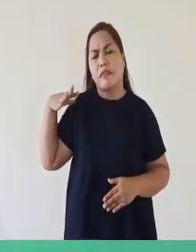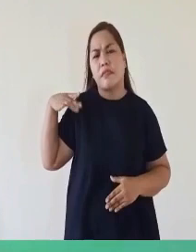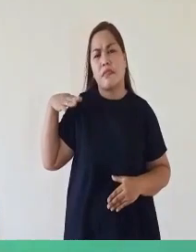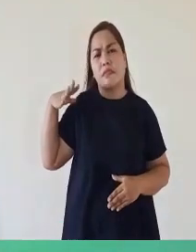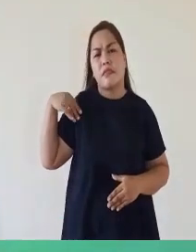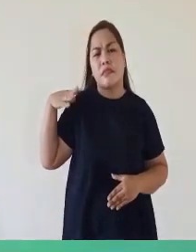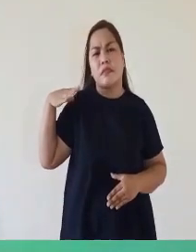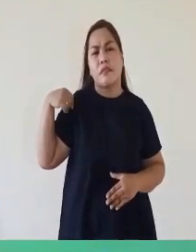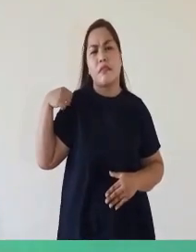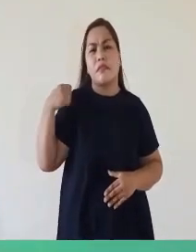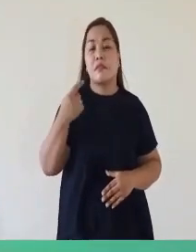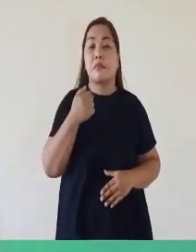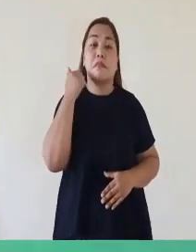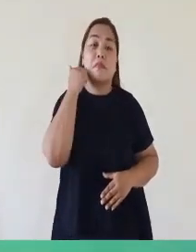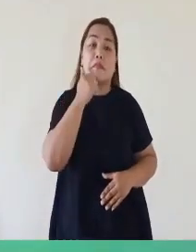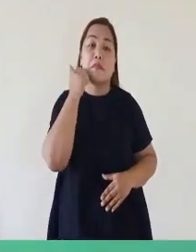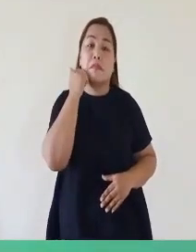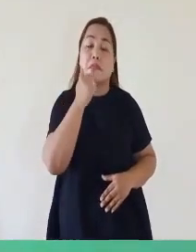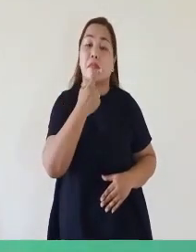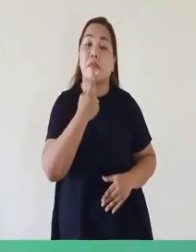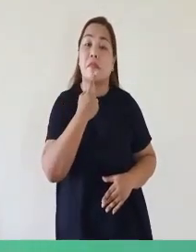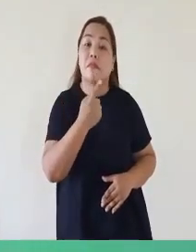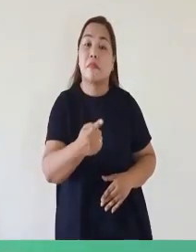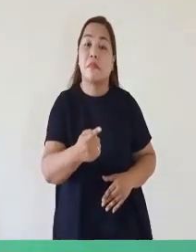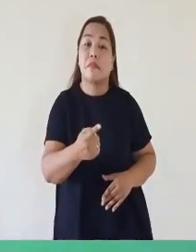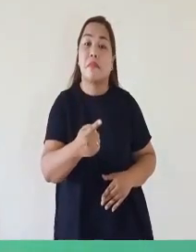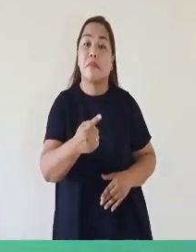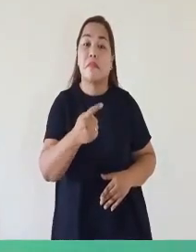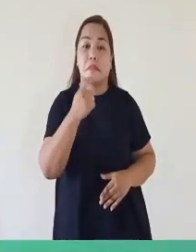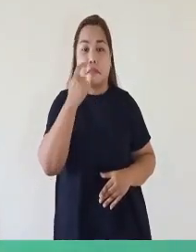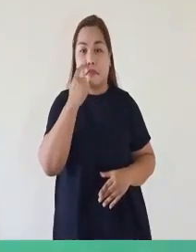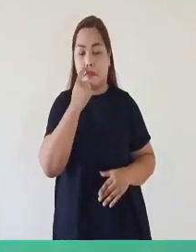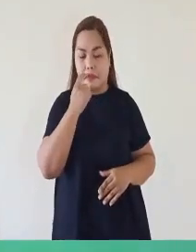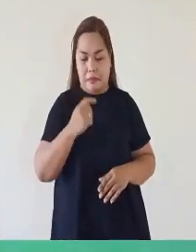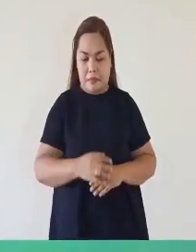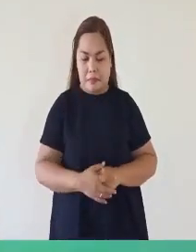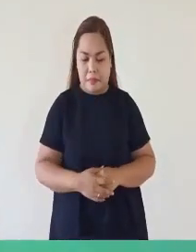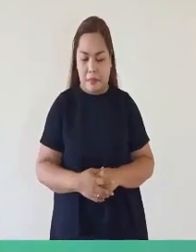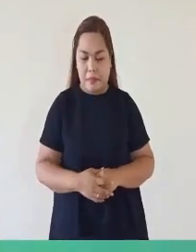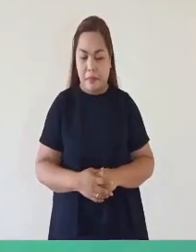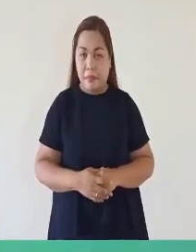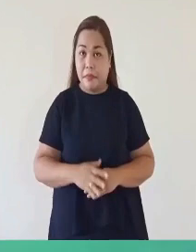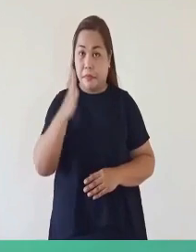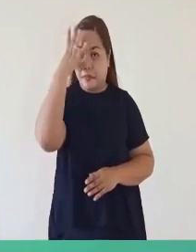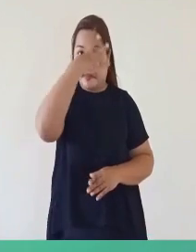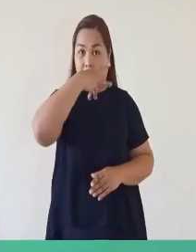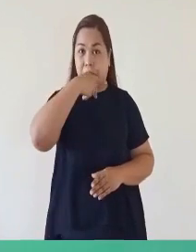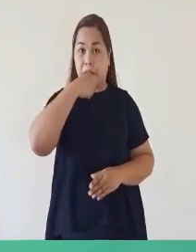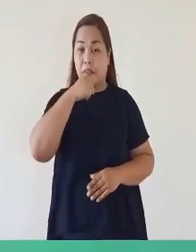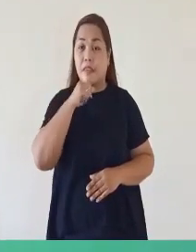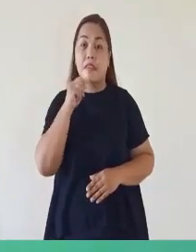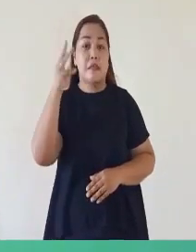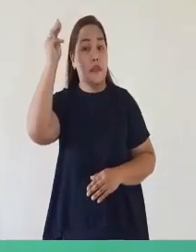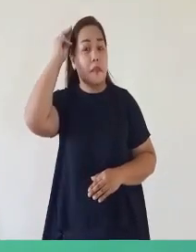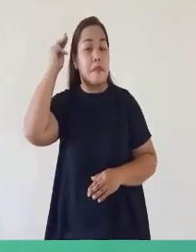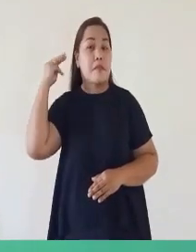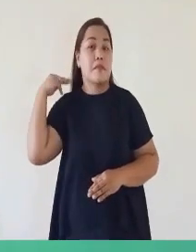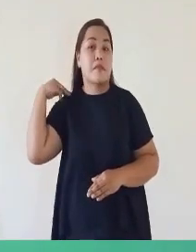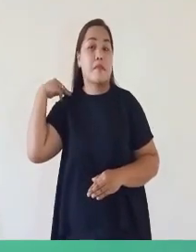Ang tuwi ng sabuk niya Naghilamos ka na ba, Maya?